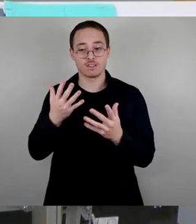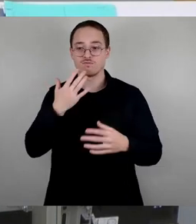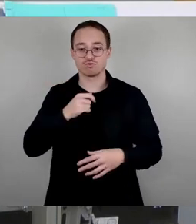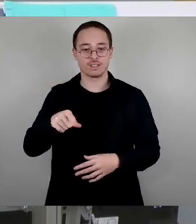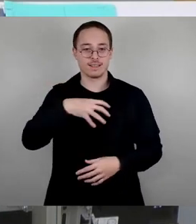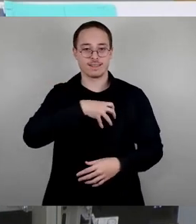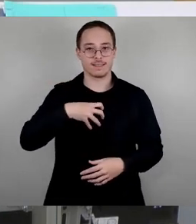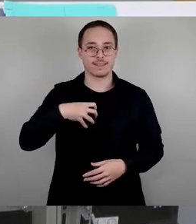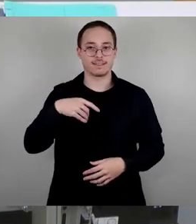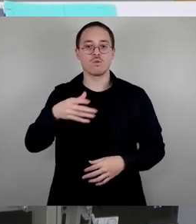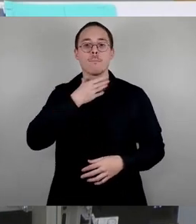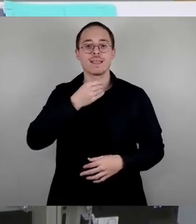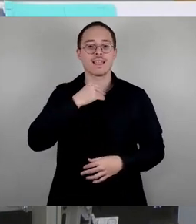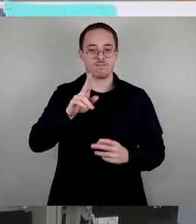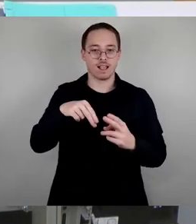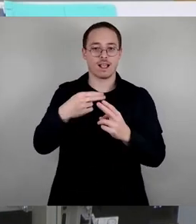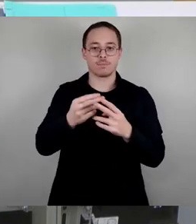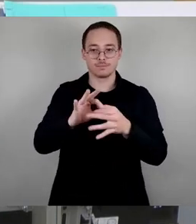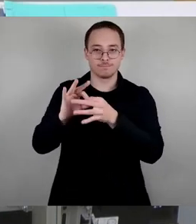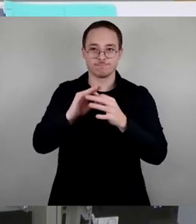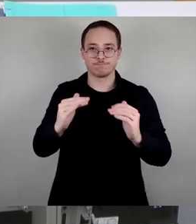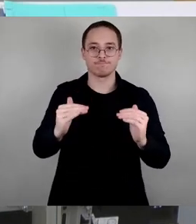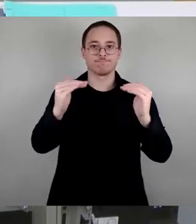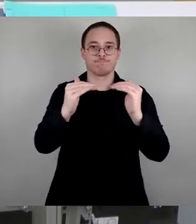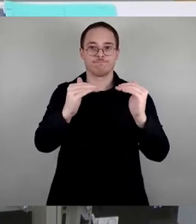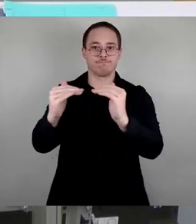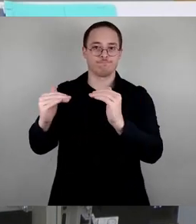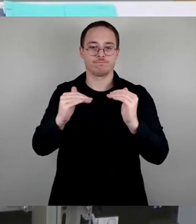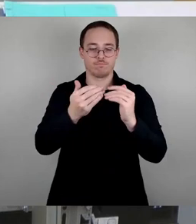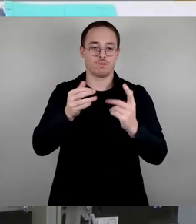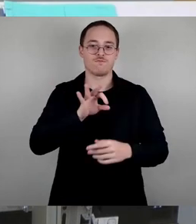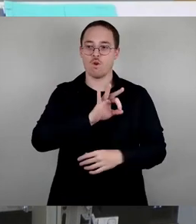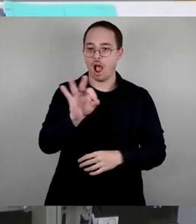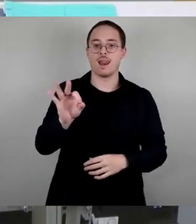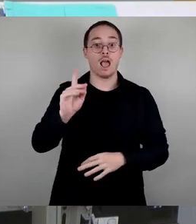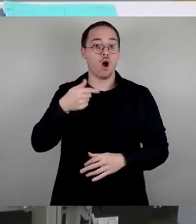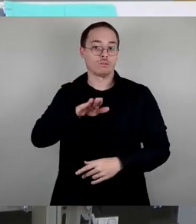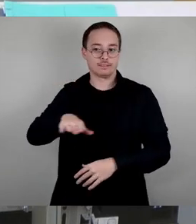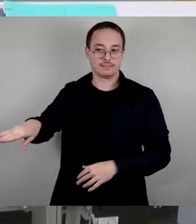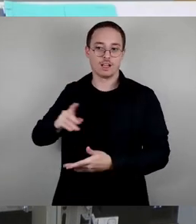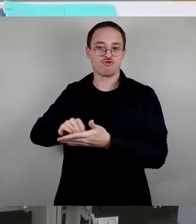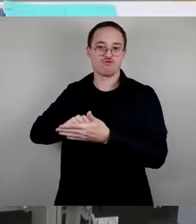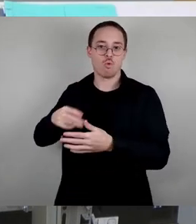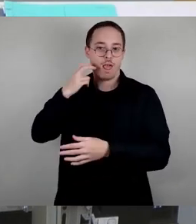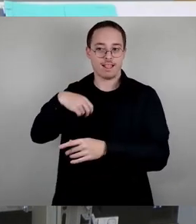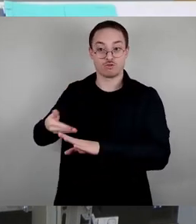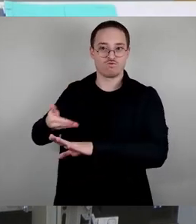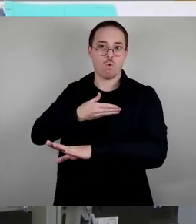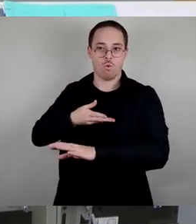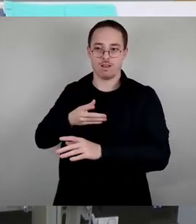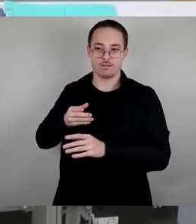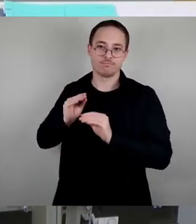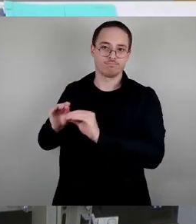Schwimmkursangebot für alle Kinder bereits vor dem Schulalter sichergestellt wird. Zeitgleich wollen wir weiterhin für bezahlbare